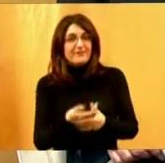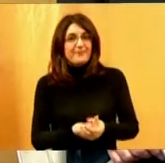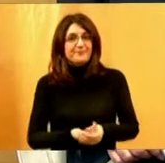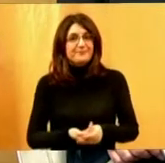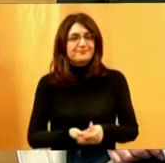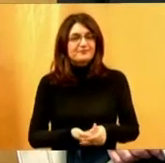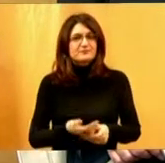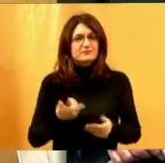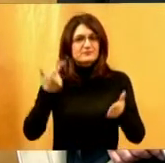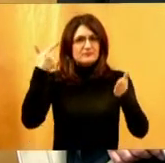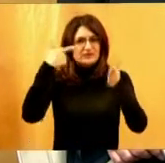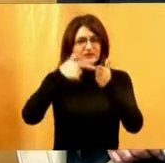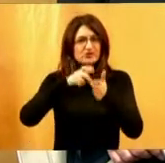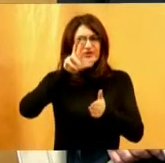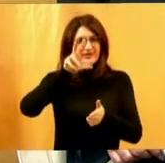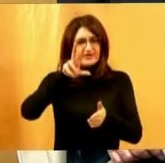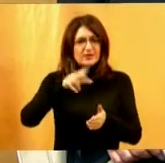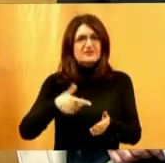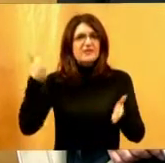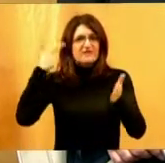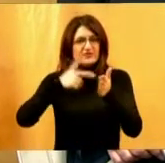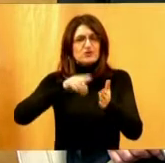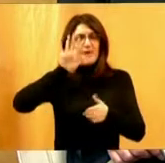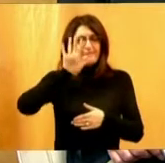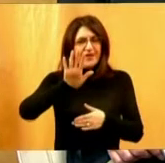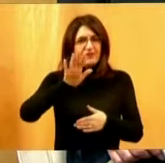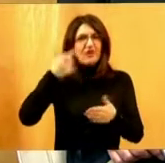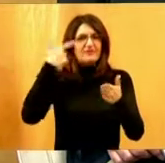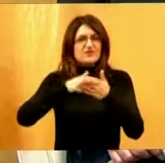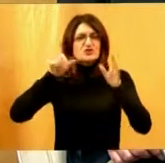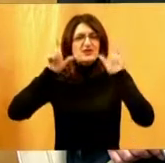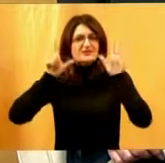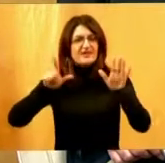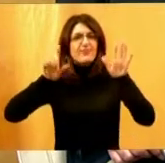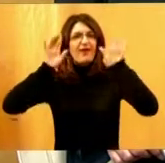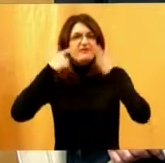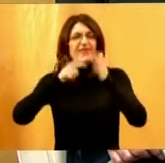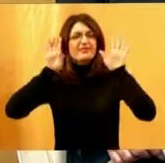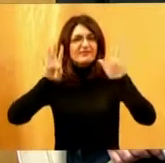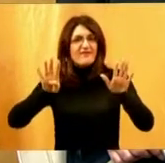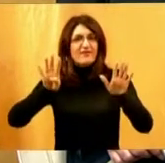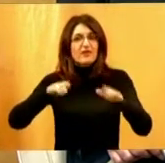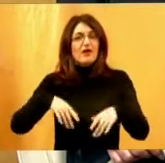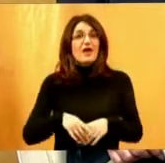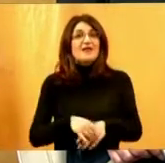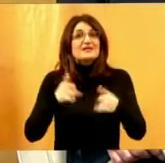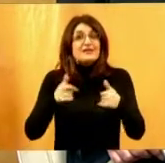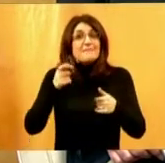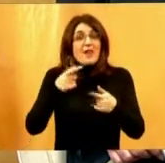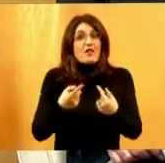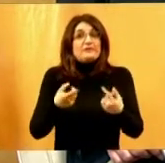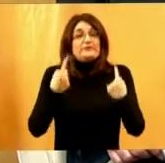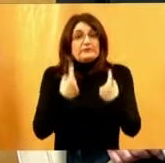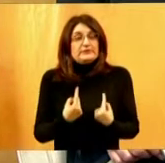2003. pa 2005. 2007. 2009. Sada smo nešto zastali,